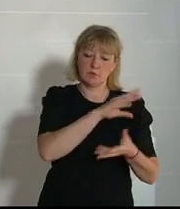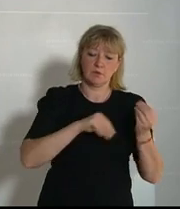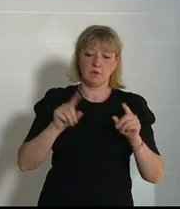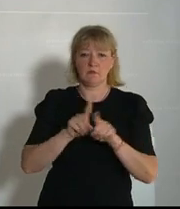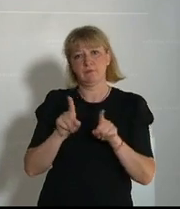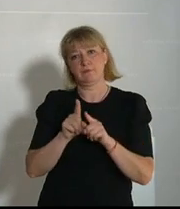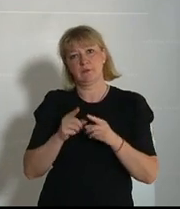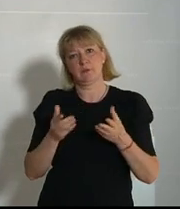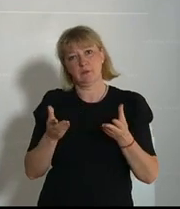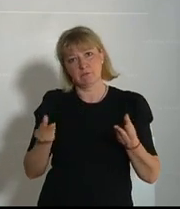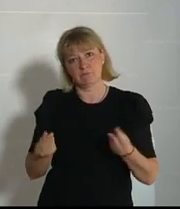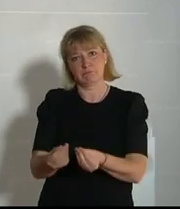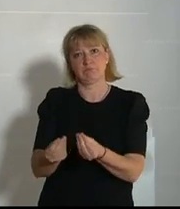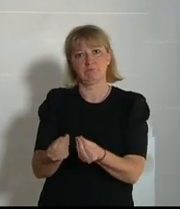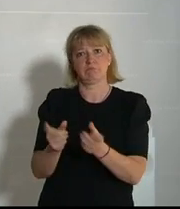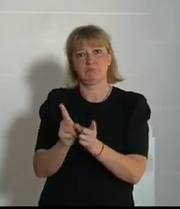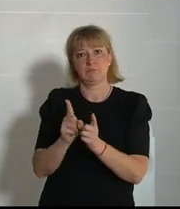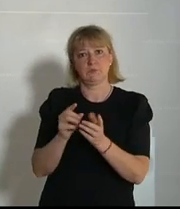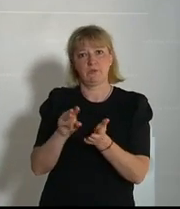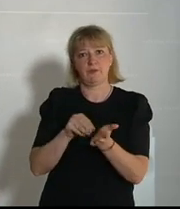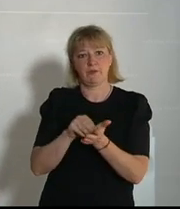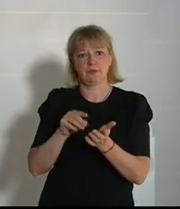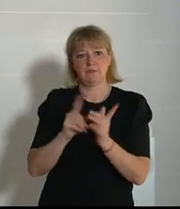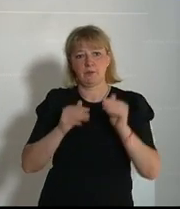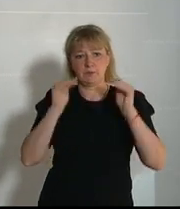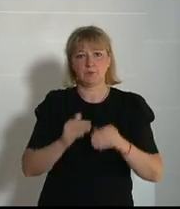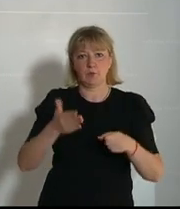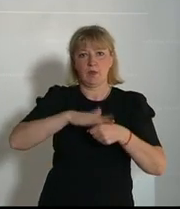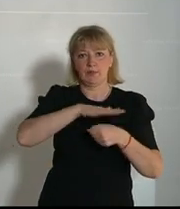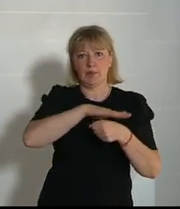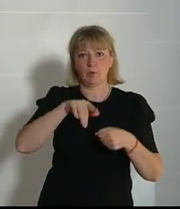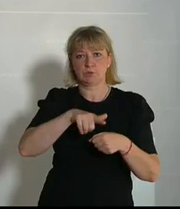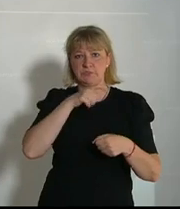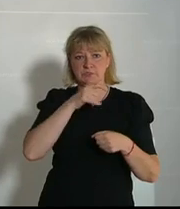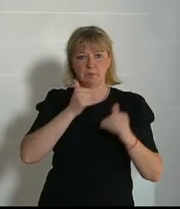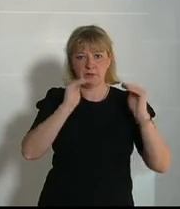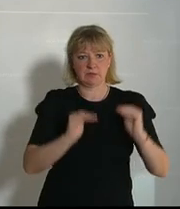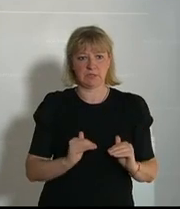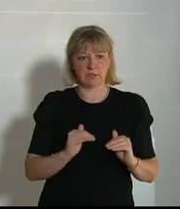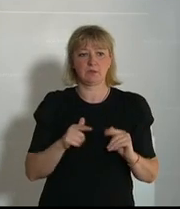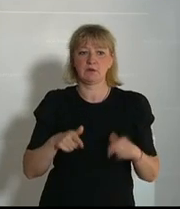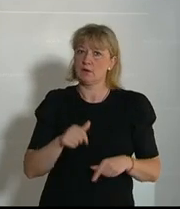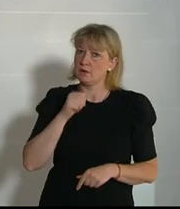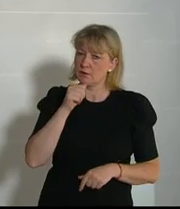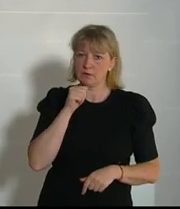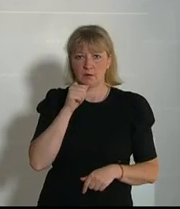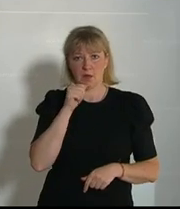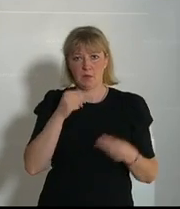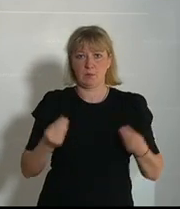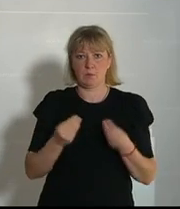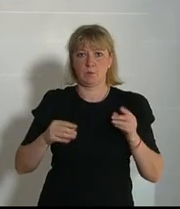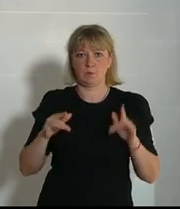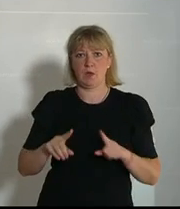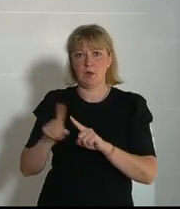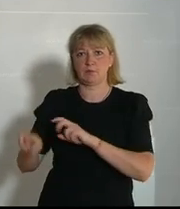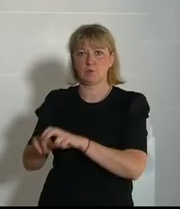Denn gleichzeitig, Herr Klubobmann, haben wir die niedrigste Deckung in dieser Versicherung. Und das ist kein Anlass, die